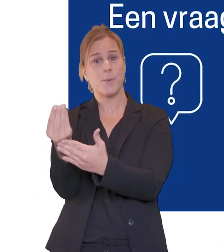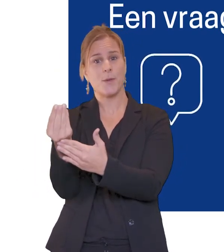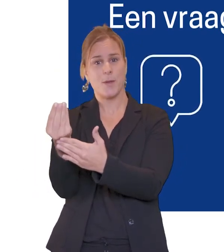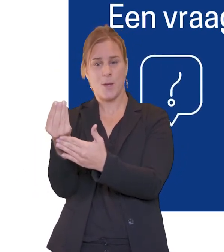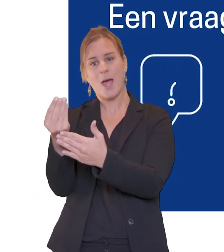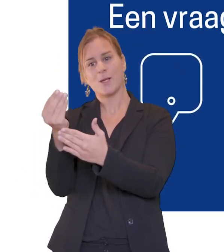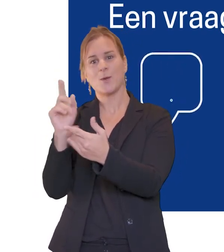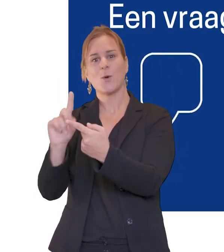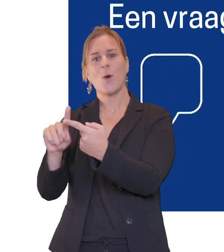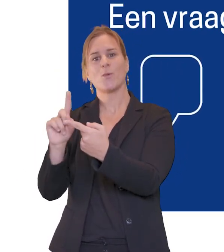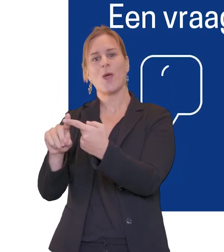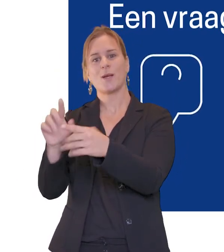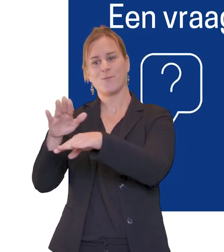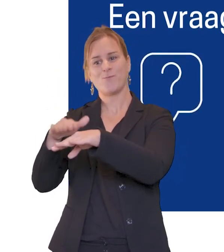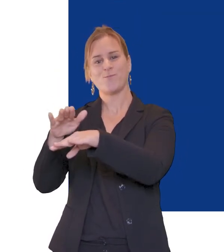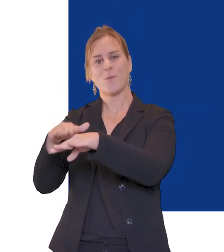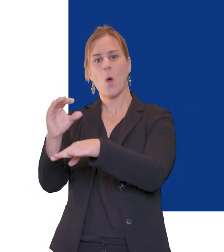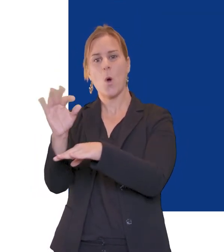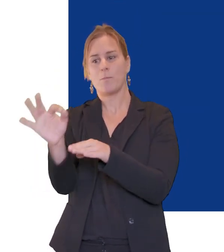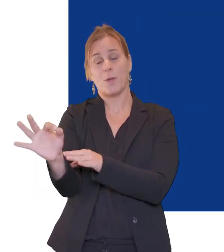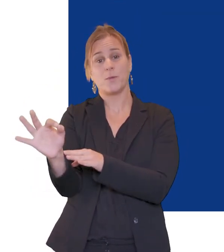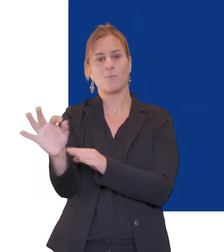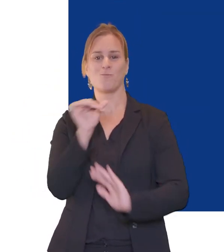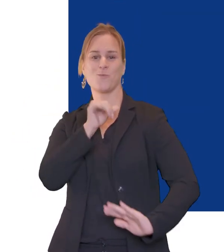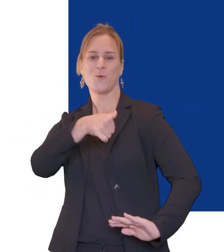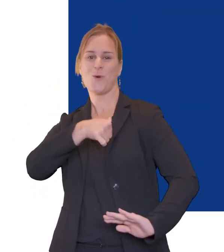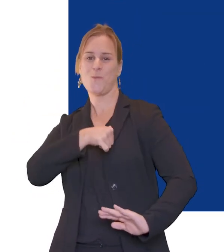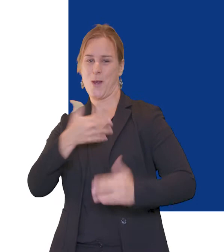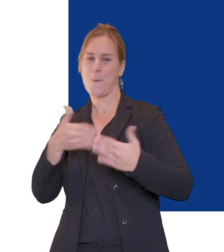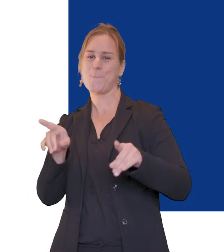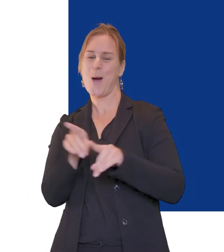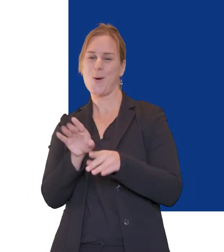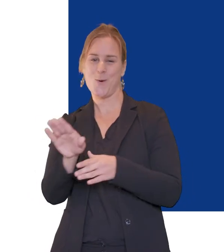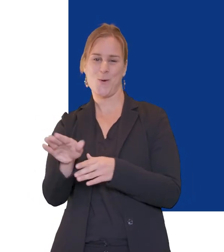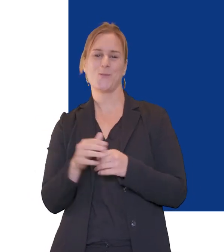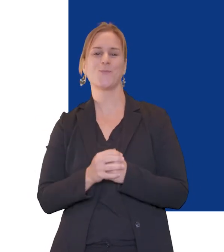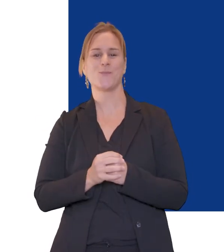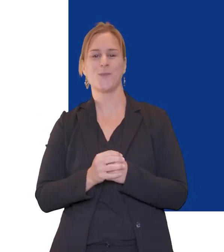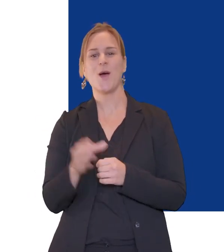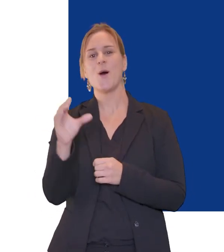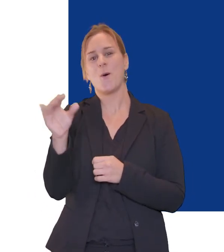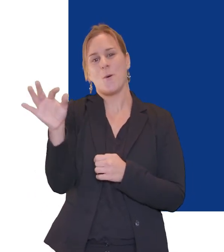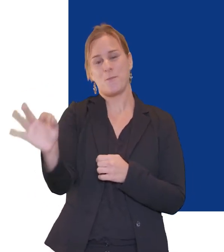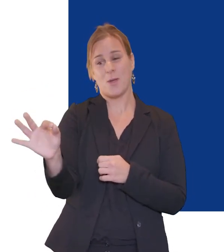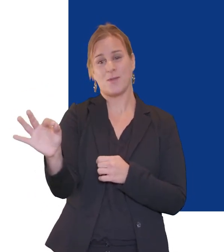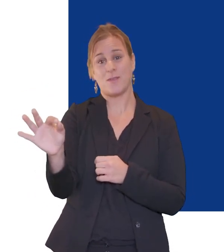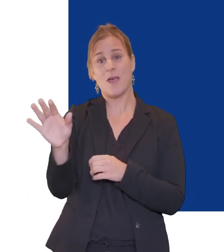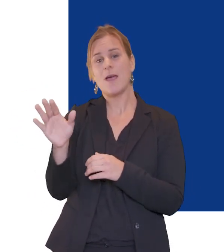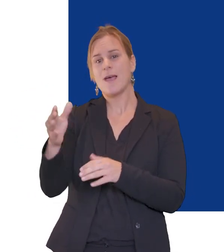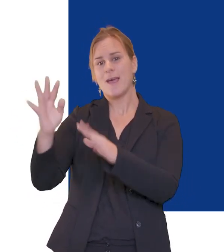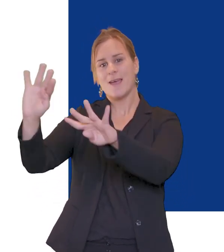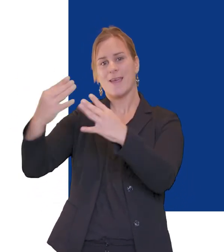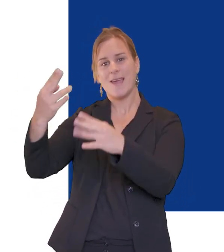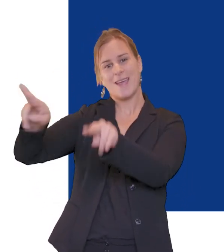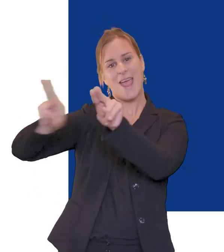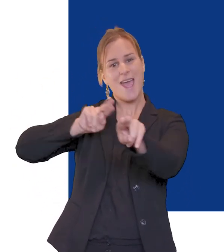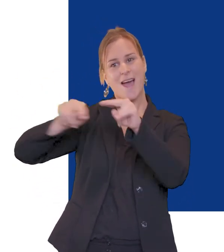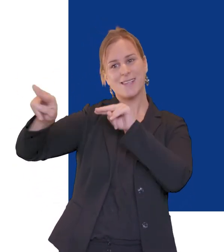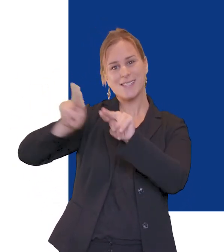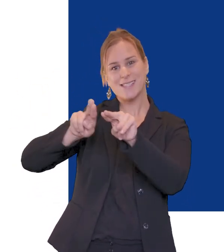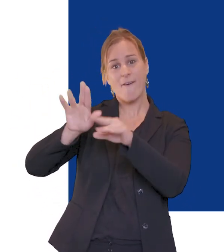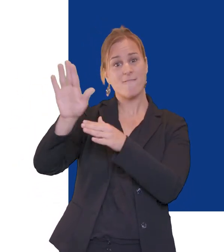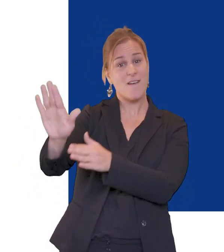Contacteer dan Opunt. Een complimentje mag natuurlijk ook. Opunt. Jouw reacties,